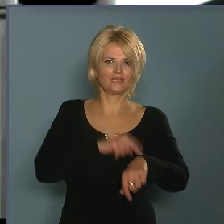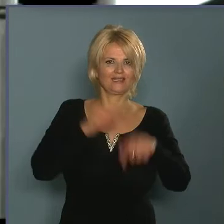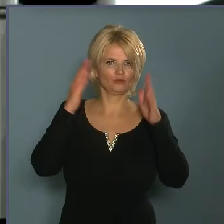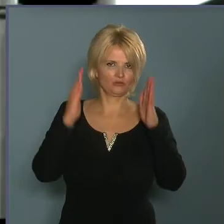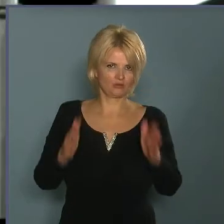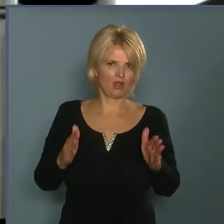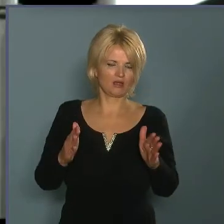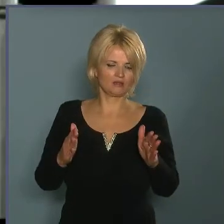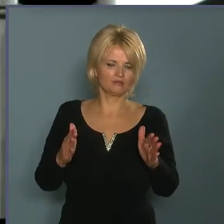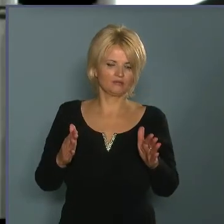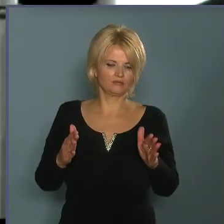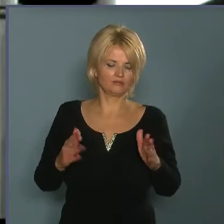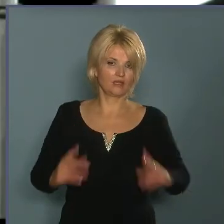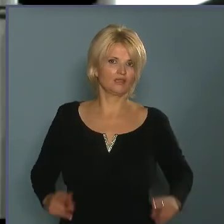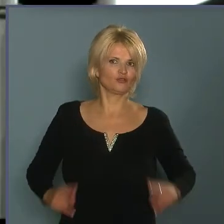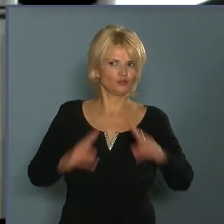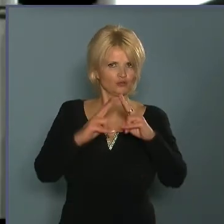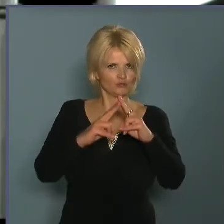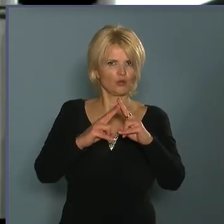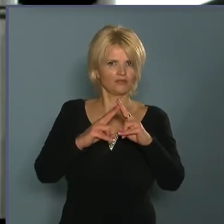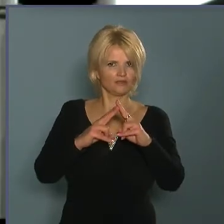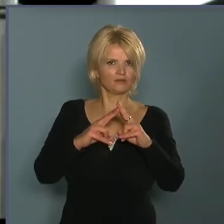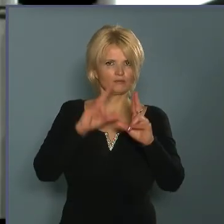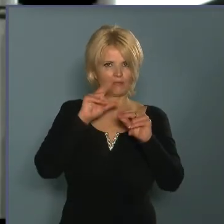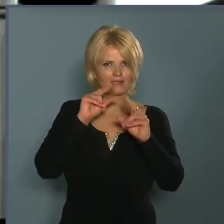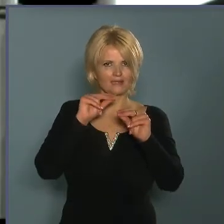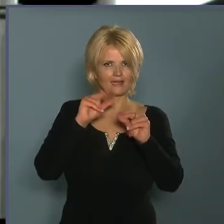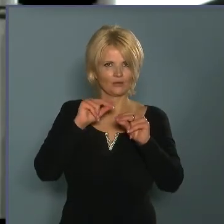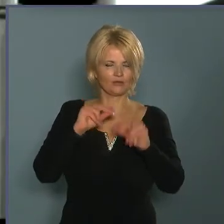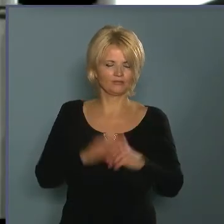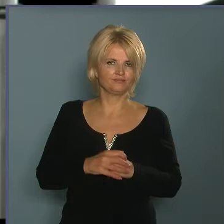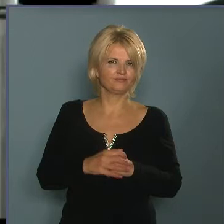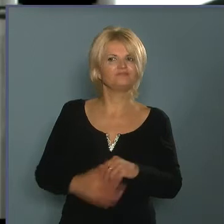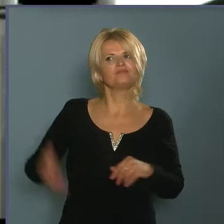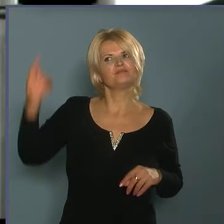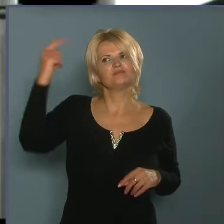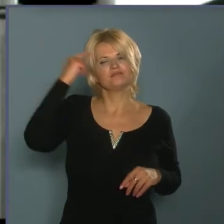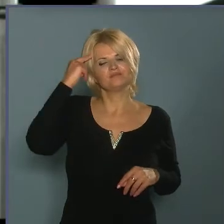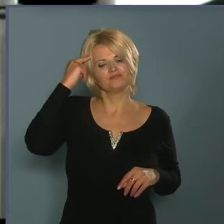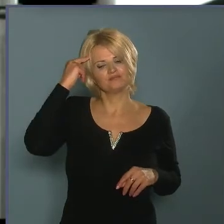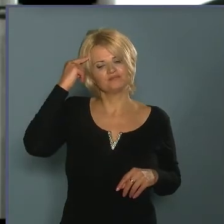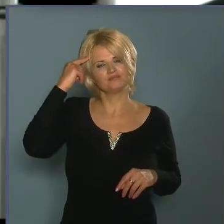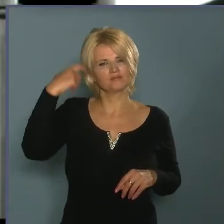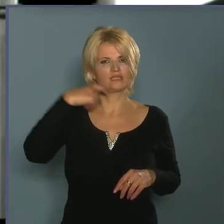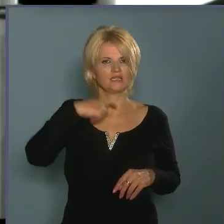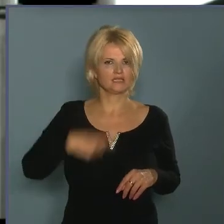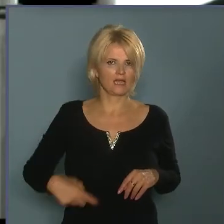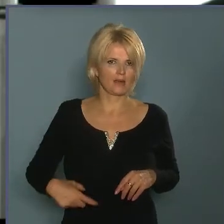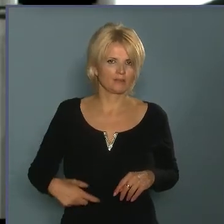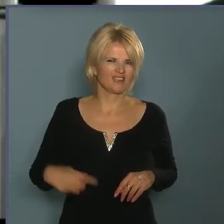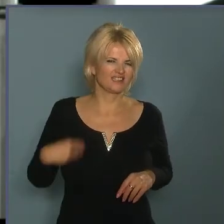igazából csúcspontjáról beszélünk, eszembe jutott egy személyes,